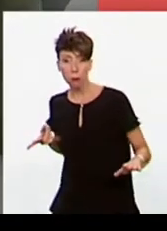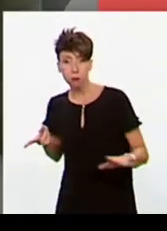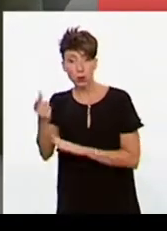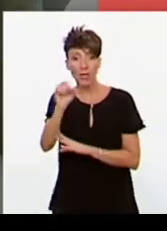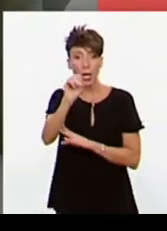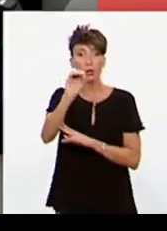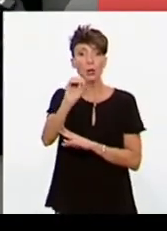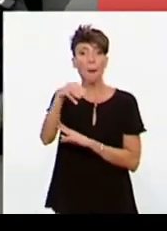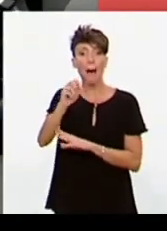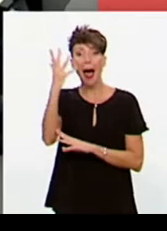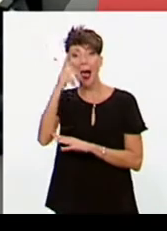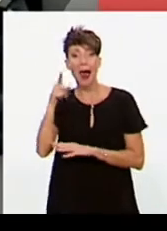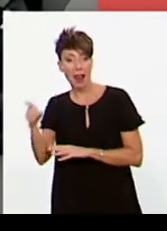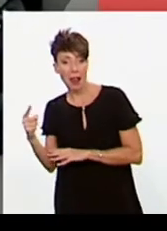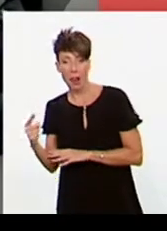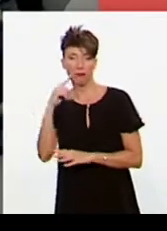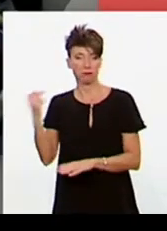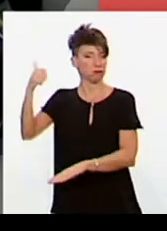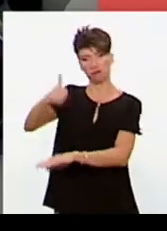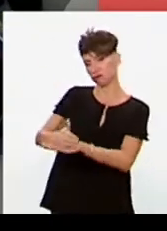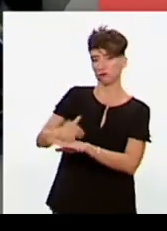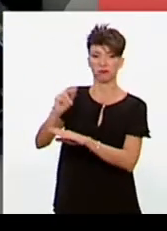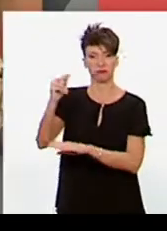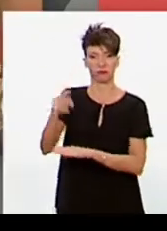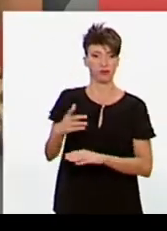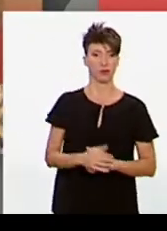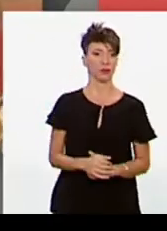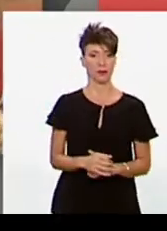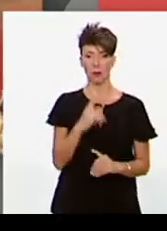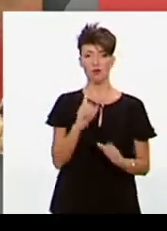λαμβάνει έδρα στη Βουλή των Αντιπροσώπων, εκπροσωπώντας τη Μίνεσσότα.